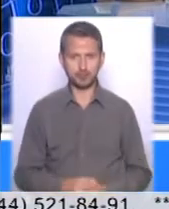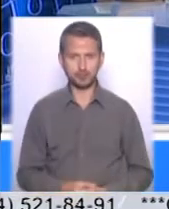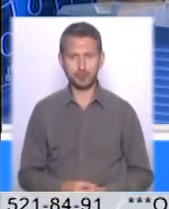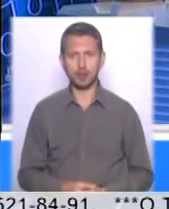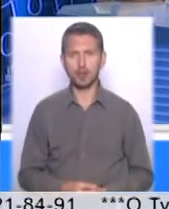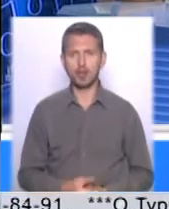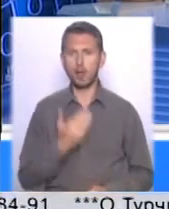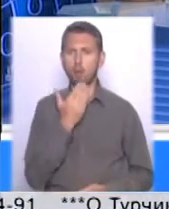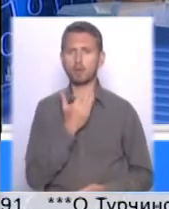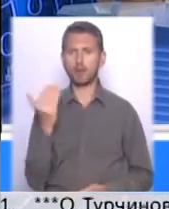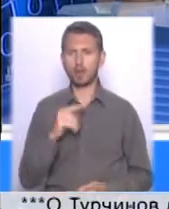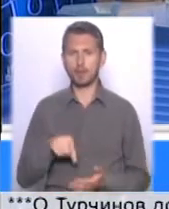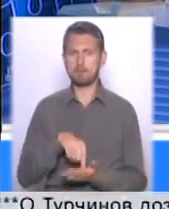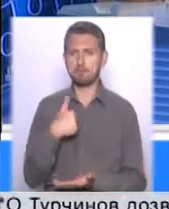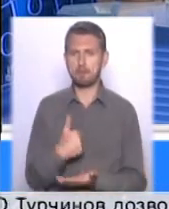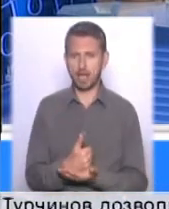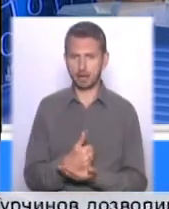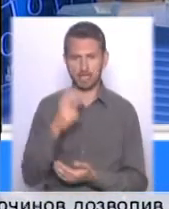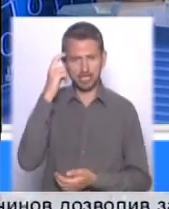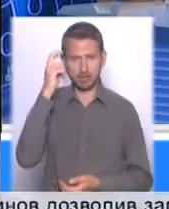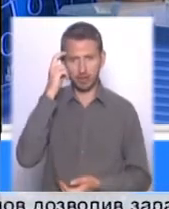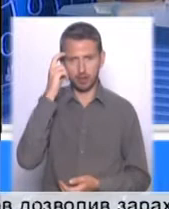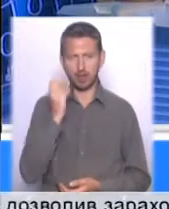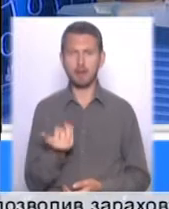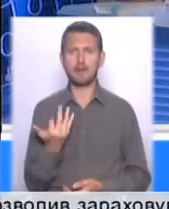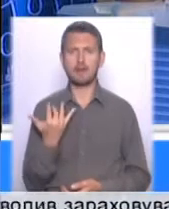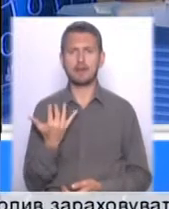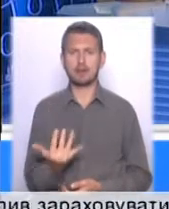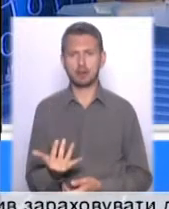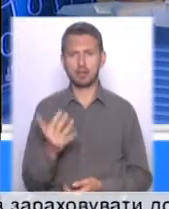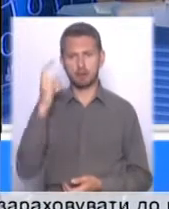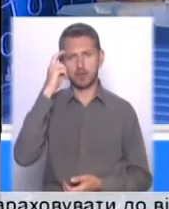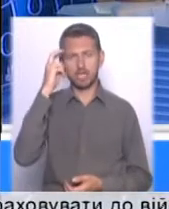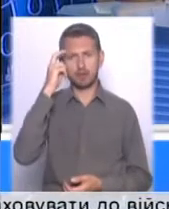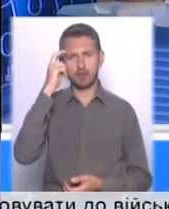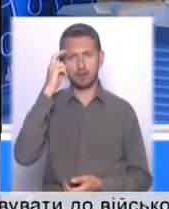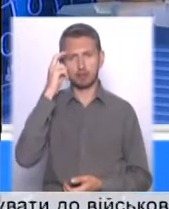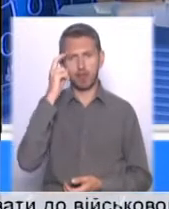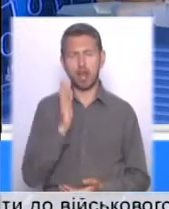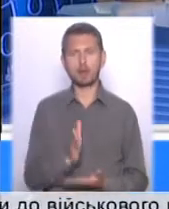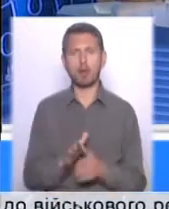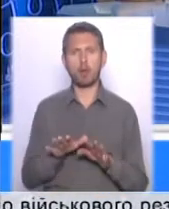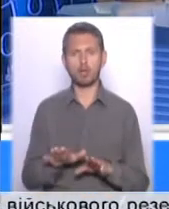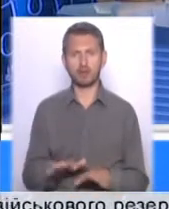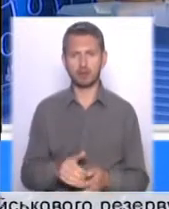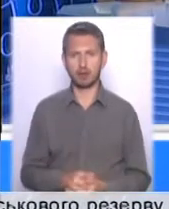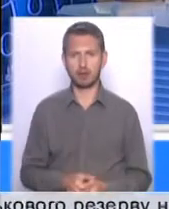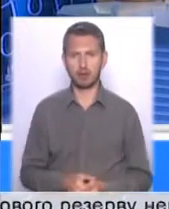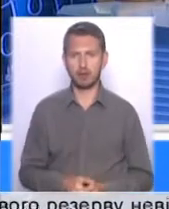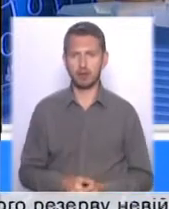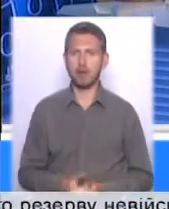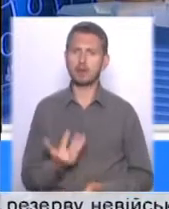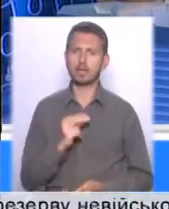Останній мер, останній мер Києва, скільки в Києві знаходився, скільки